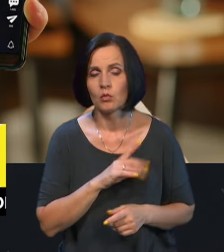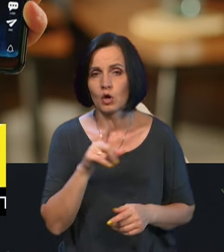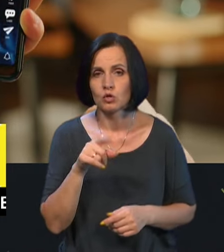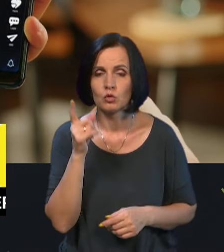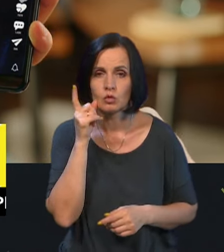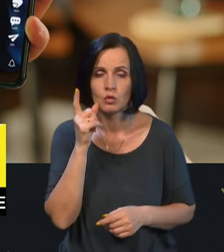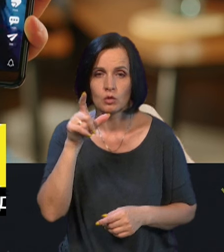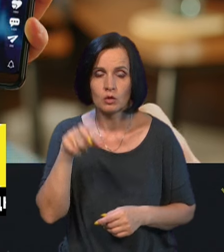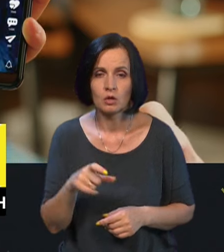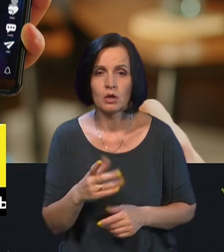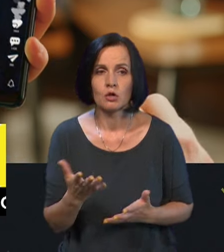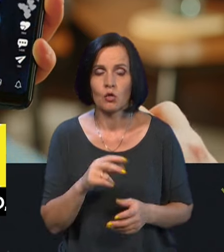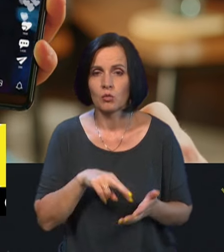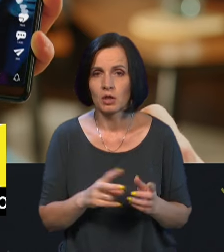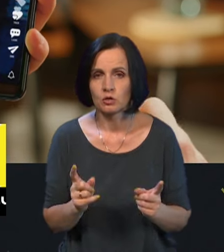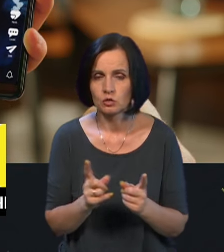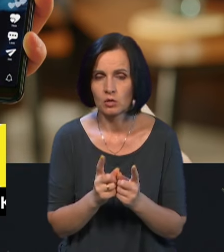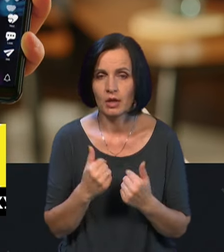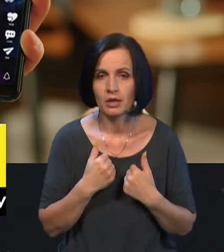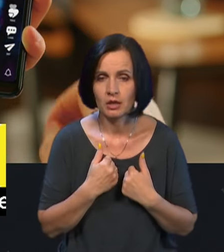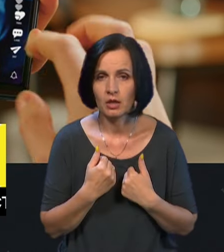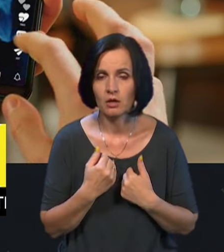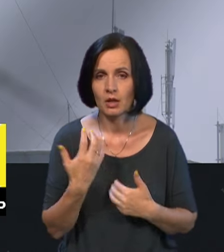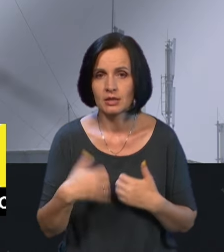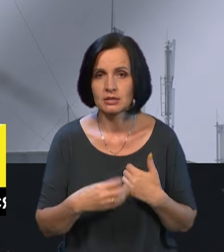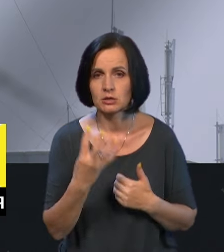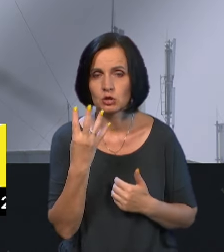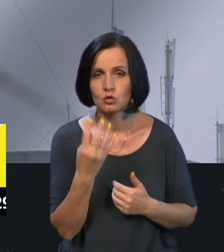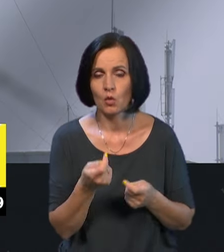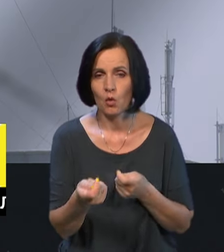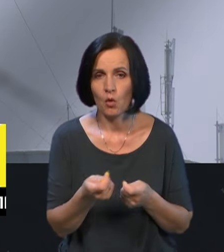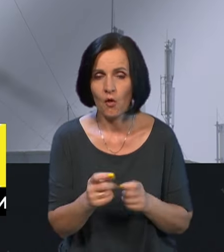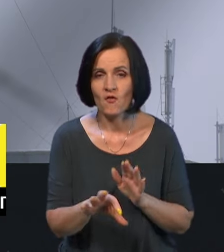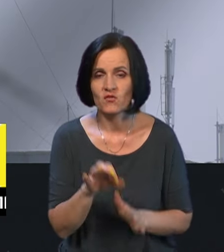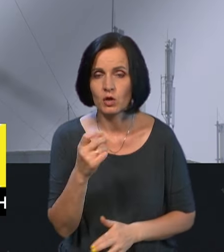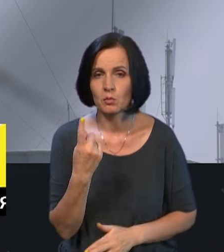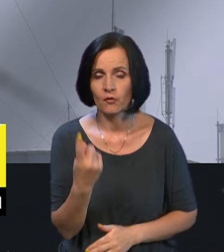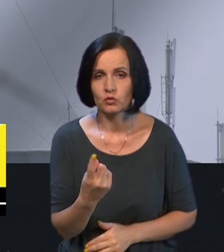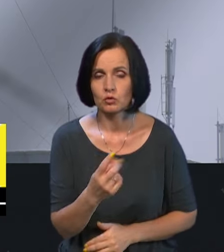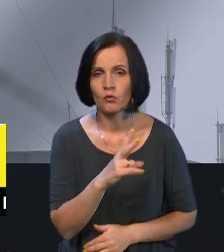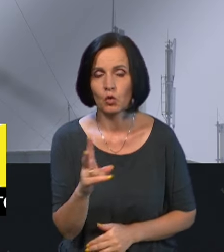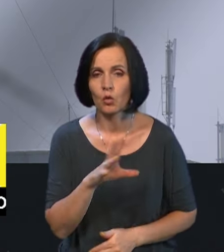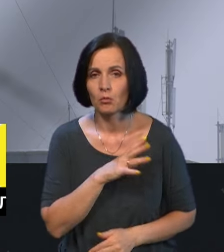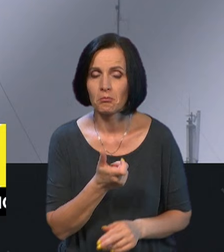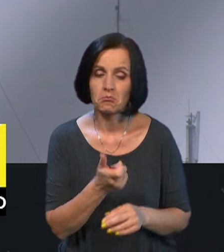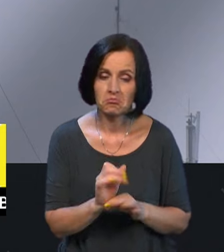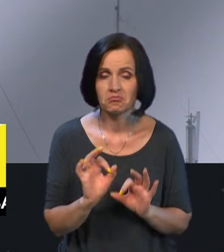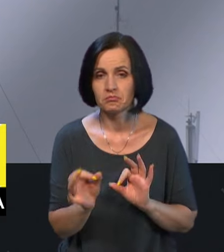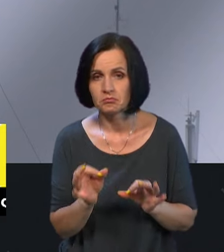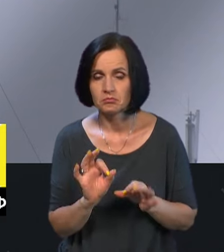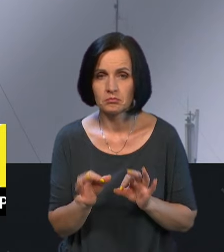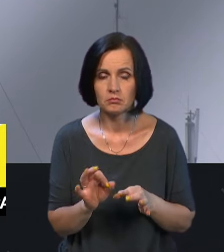був зустрітись, я з чотирьох операторів обрав одного, в кого був більш-менш